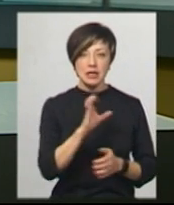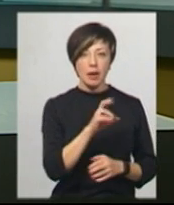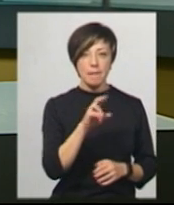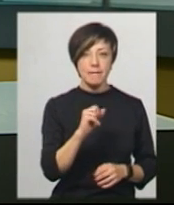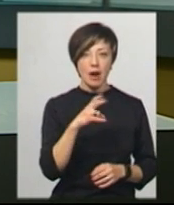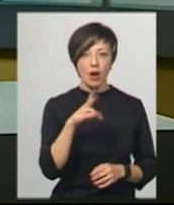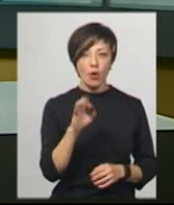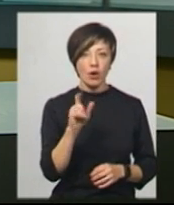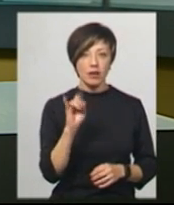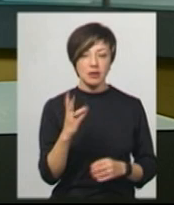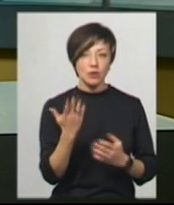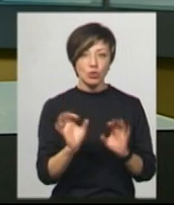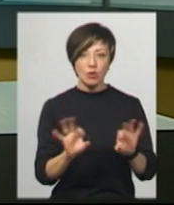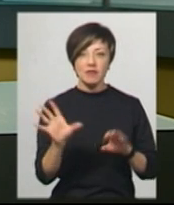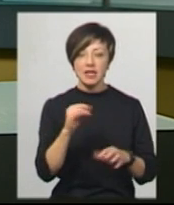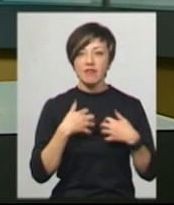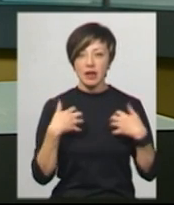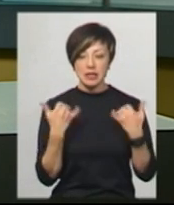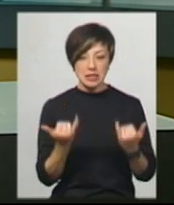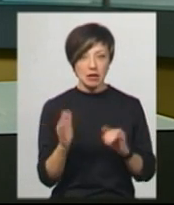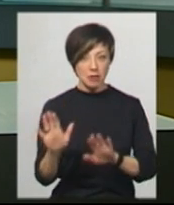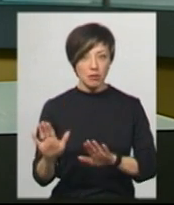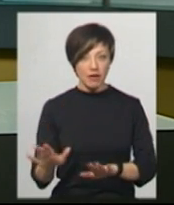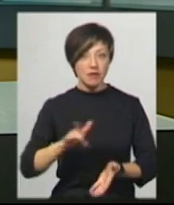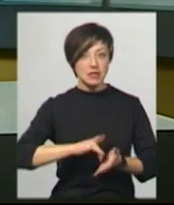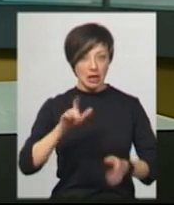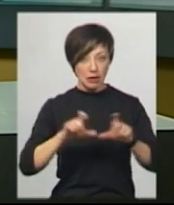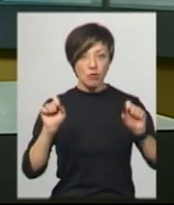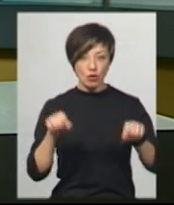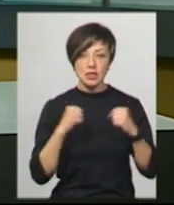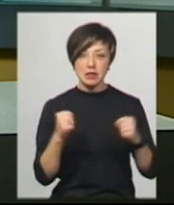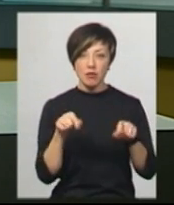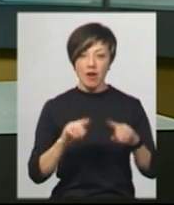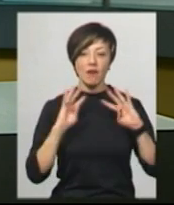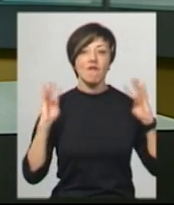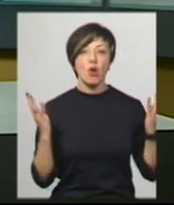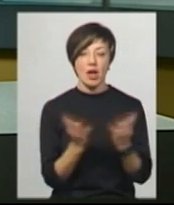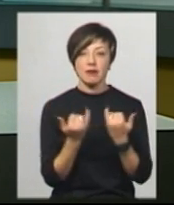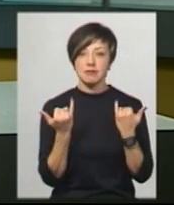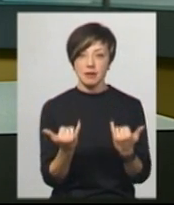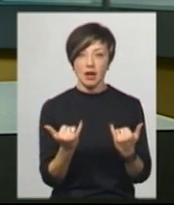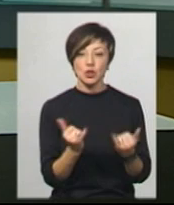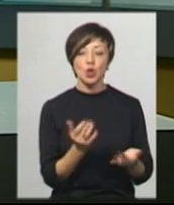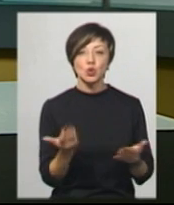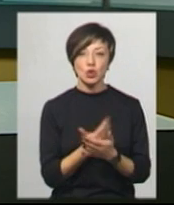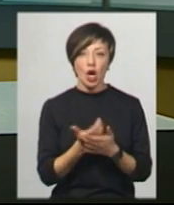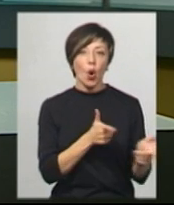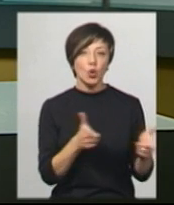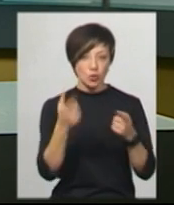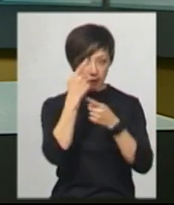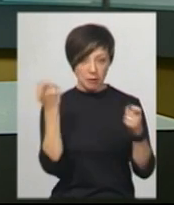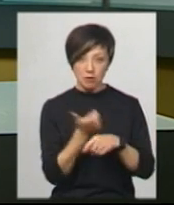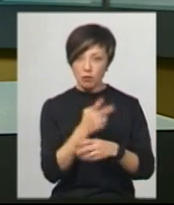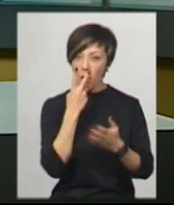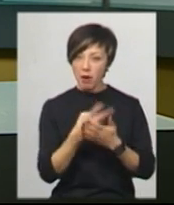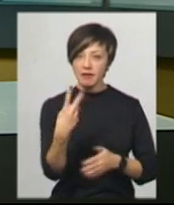Пальохін. За його словами, усі тварини, які зараз перебувають у центрі, можуть зимувати у вольєрах. Наразі сюжет готується до ефіру, більше ви